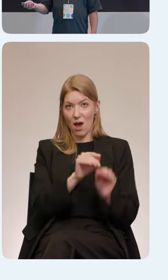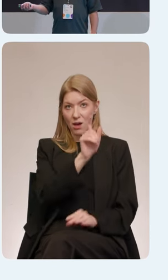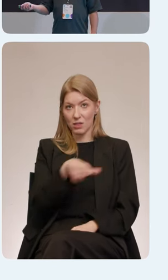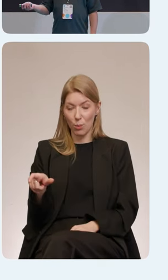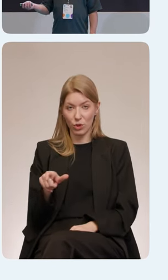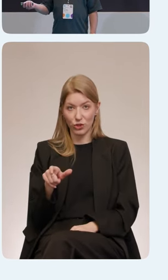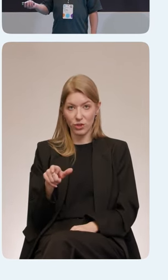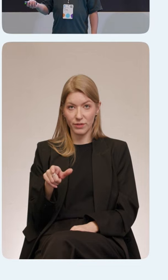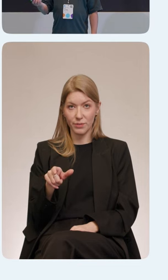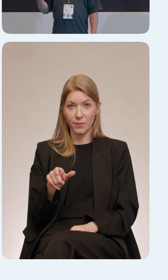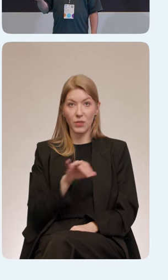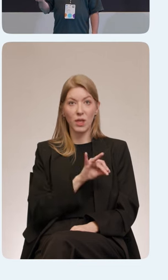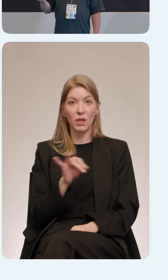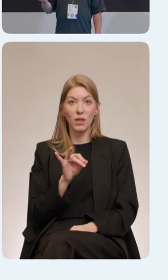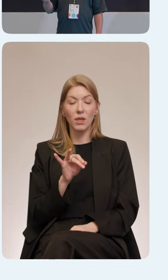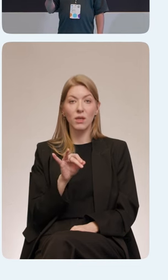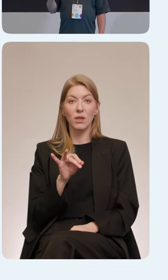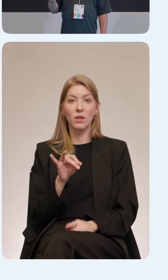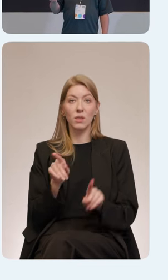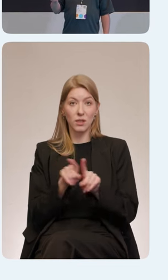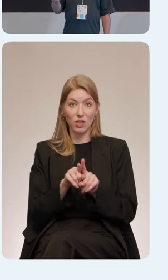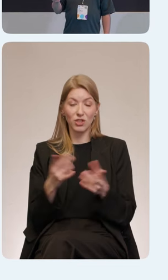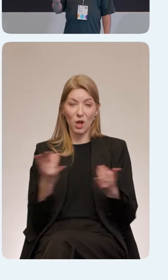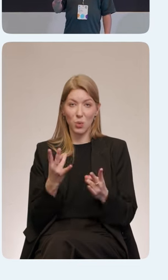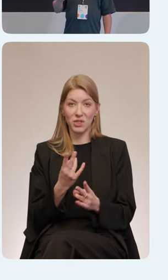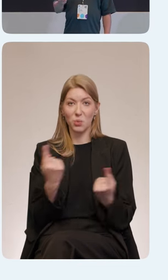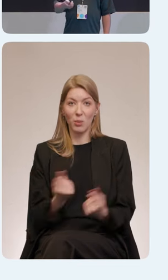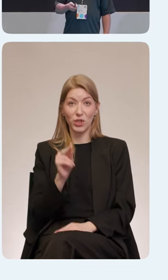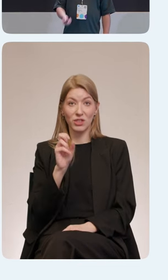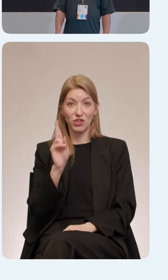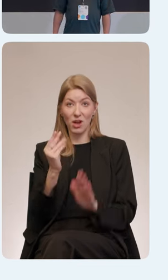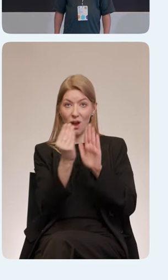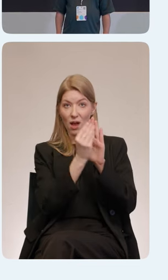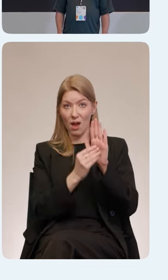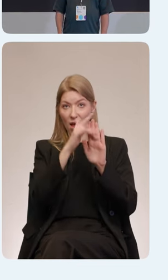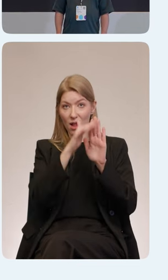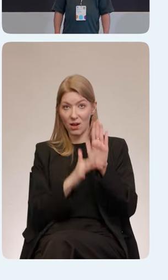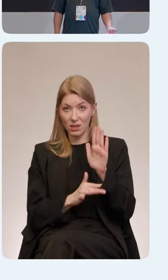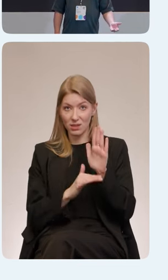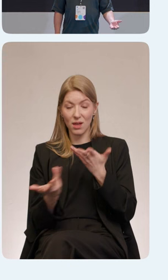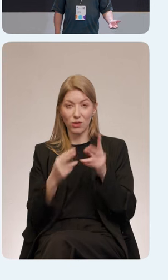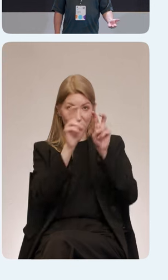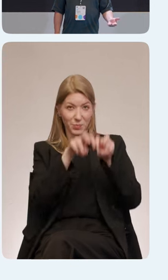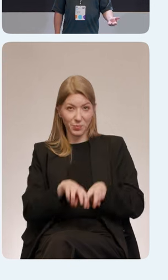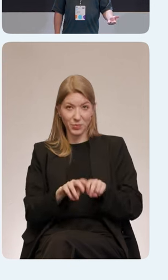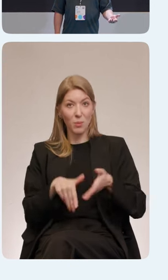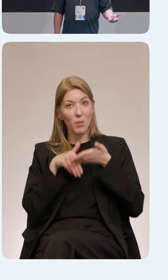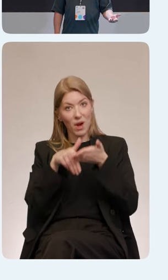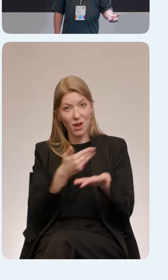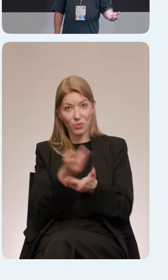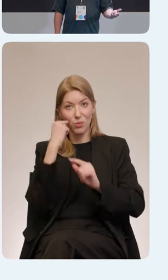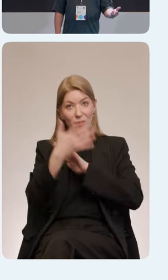Ну, и на уровне задач это обычный чек-лист, сильно помогает, когда вы пытаетесь